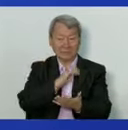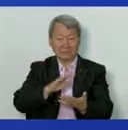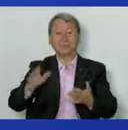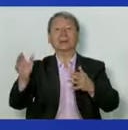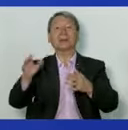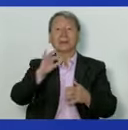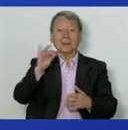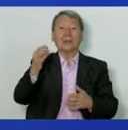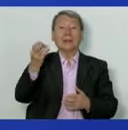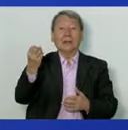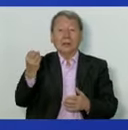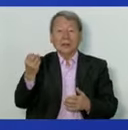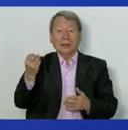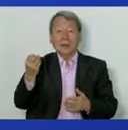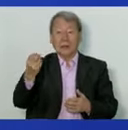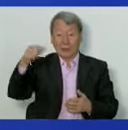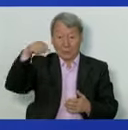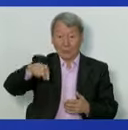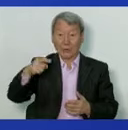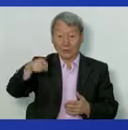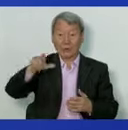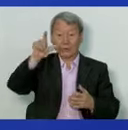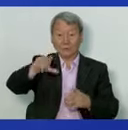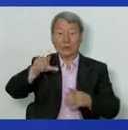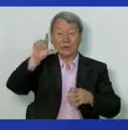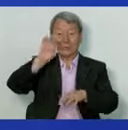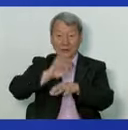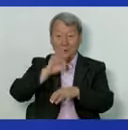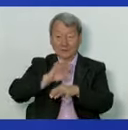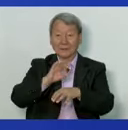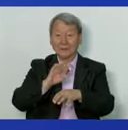И кроме того, из этих случаев